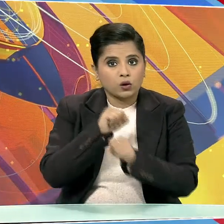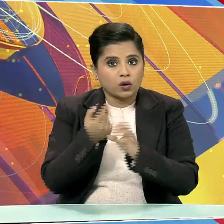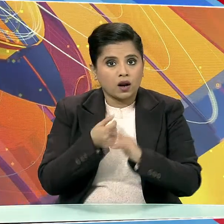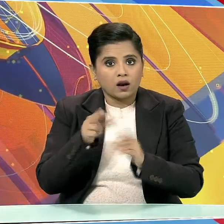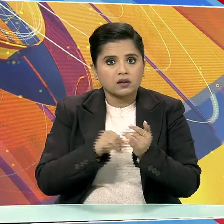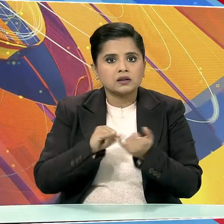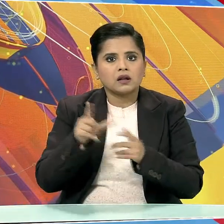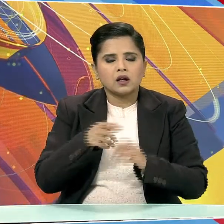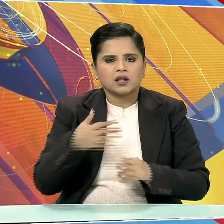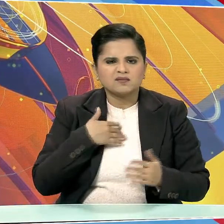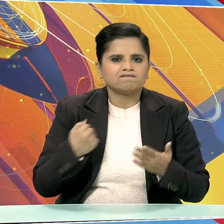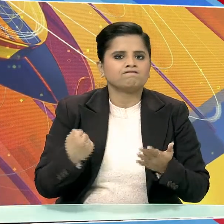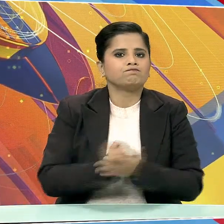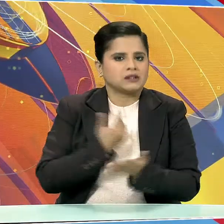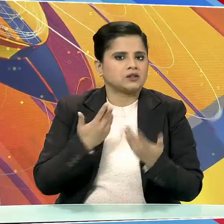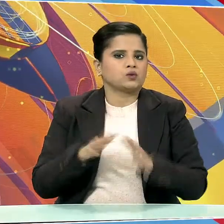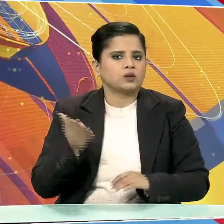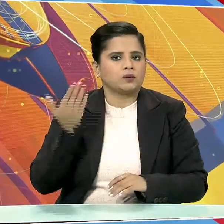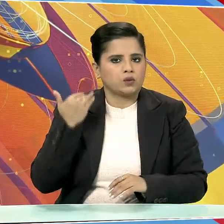से चूकना पड़ा।